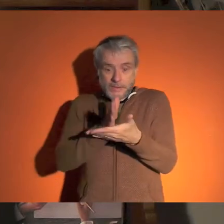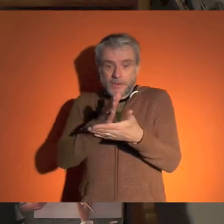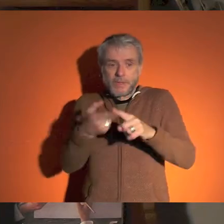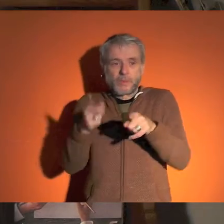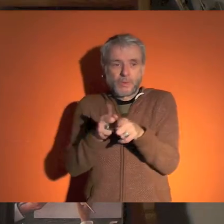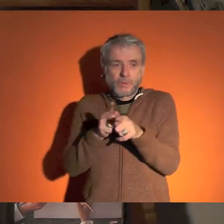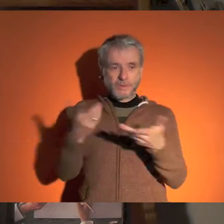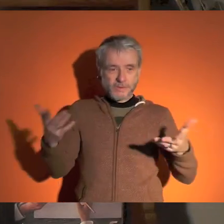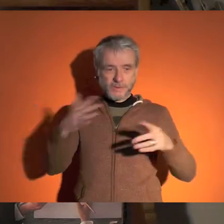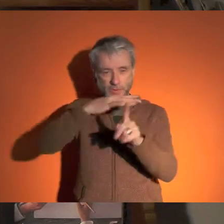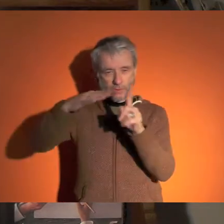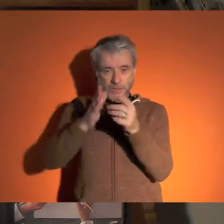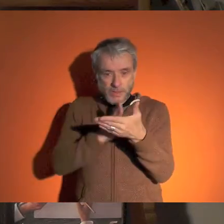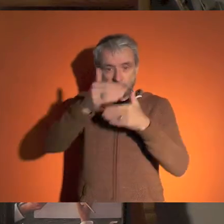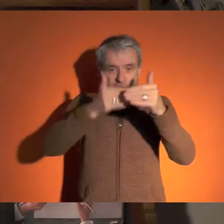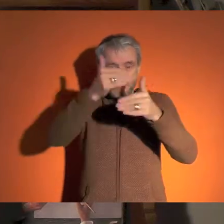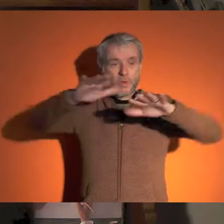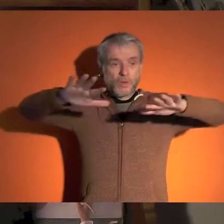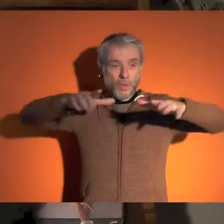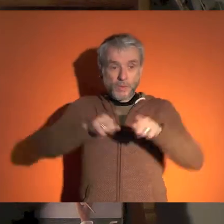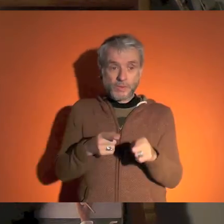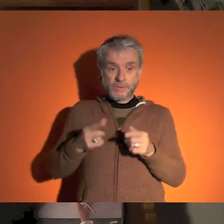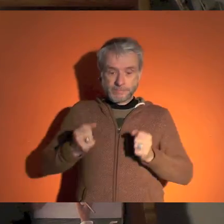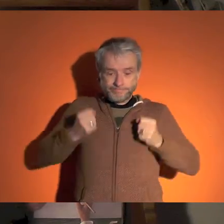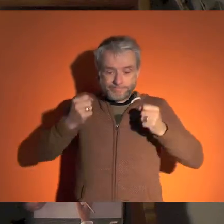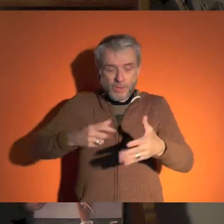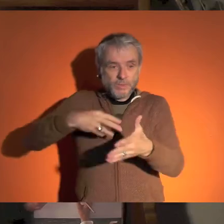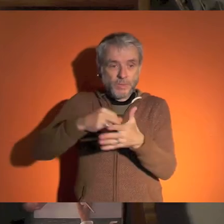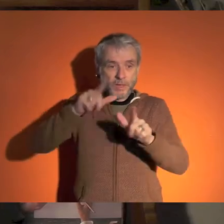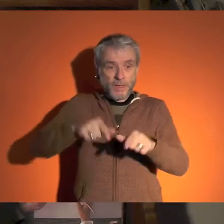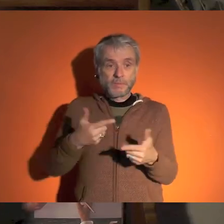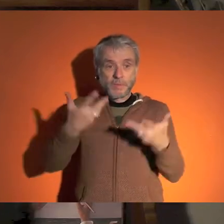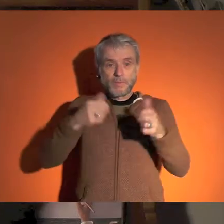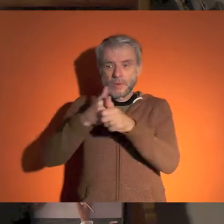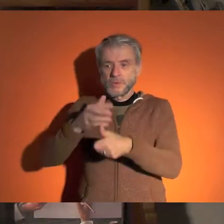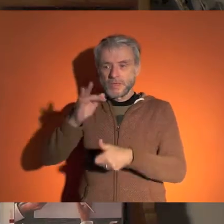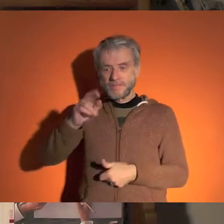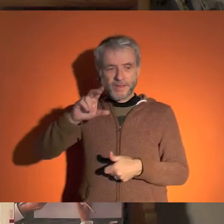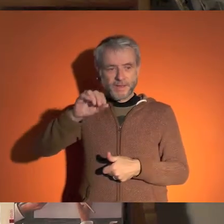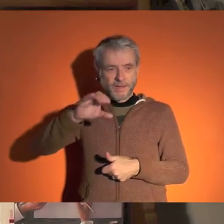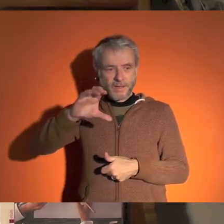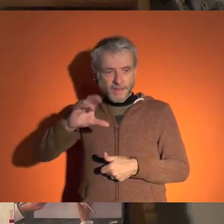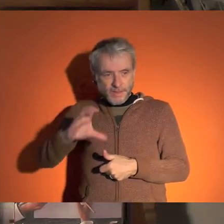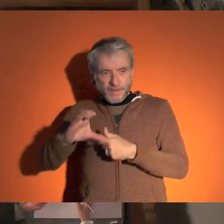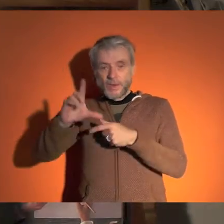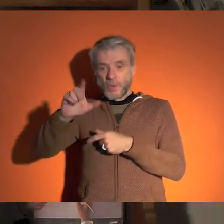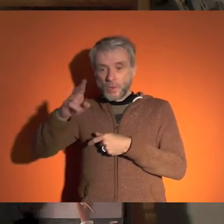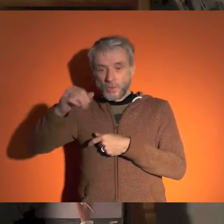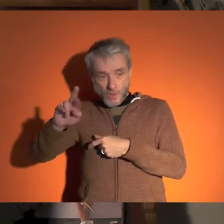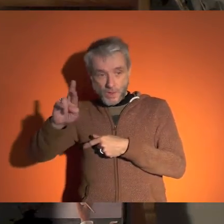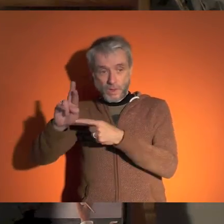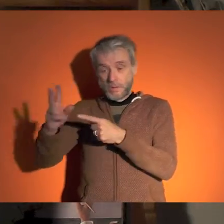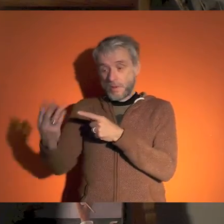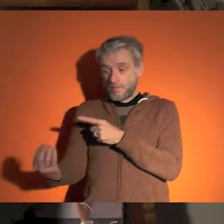un projet de sens, un projet de sens de société, un projet du sens de l'engagement. Là-dessus, je vais me référer au travail de Frédéric